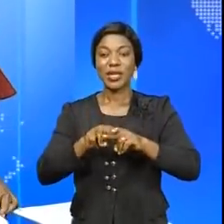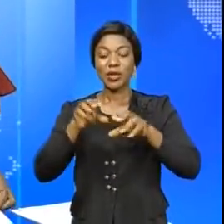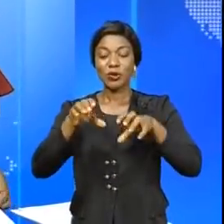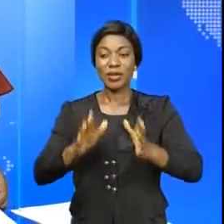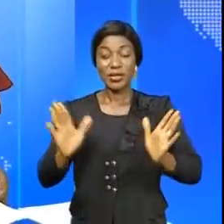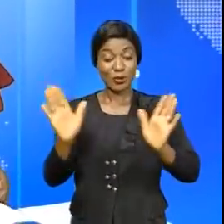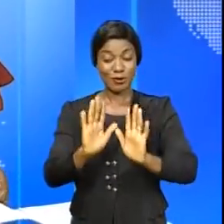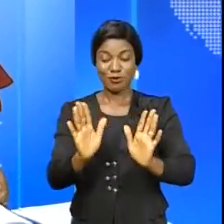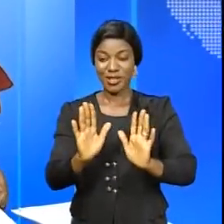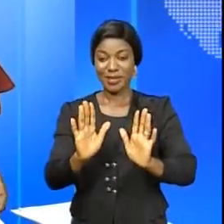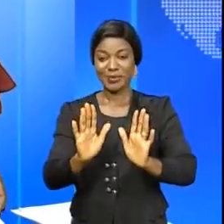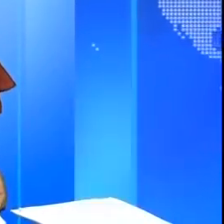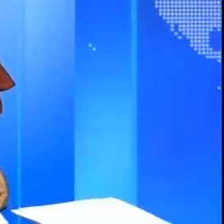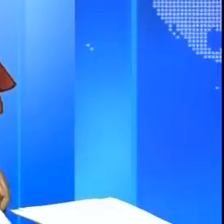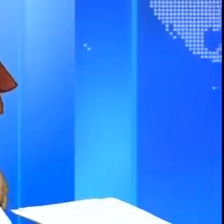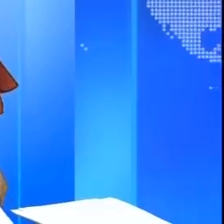congolaise. Au revoir.